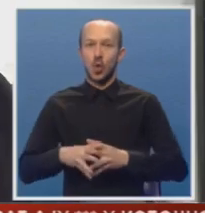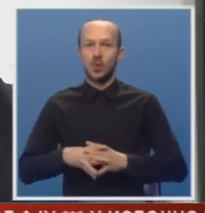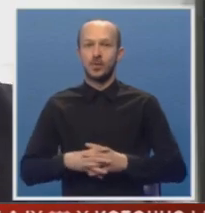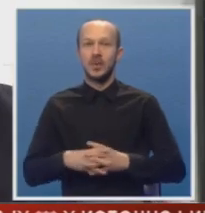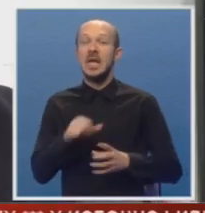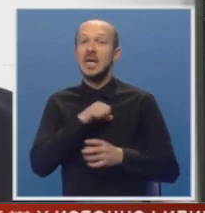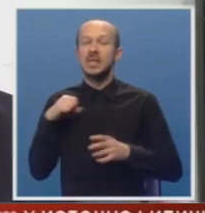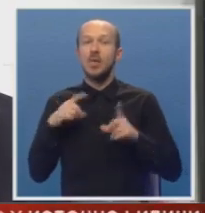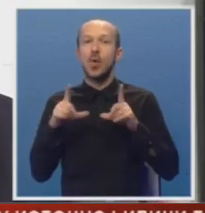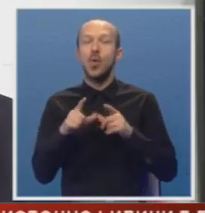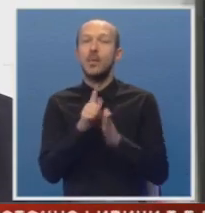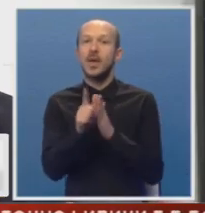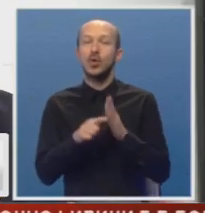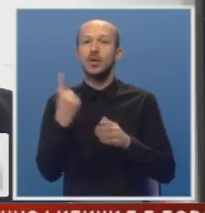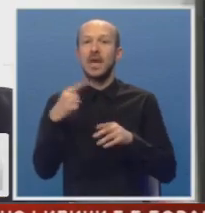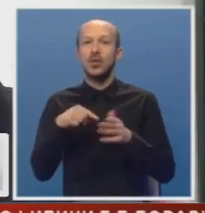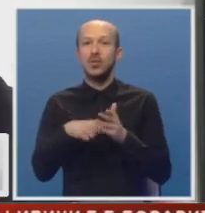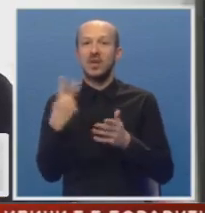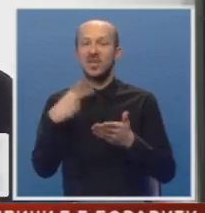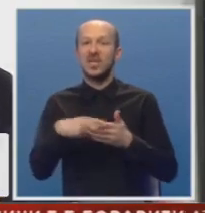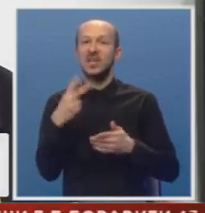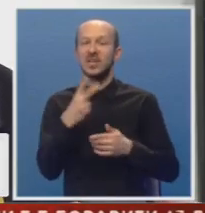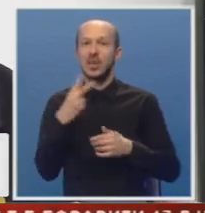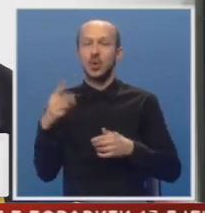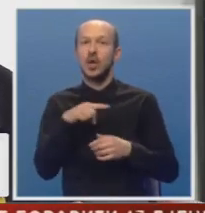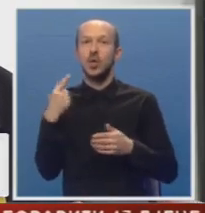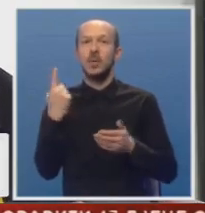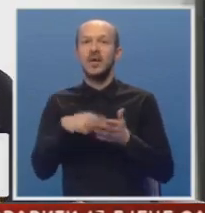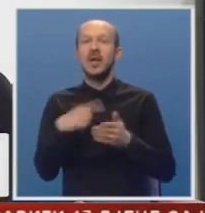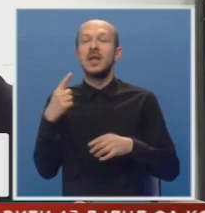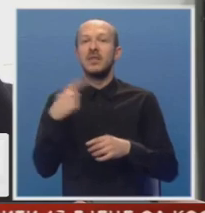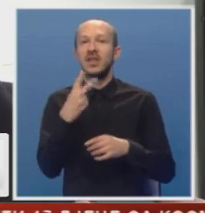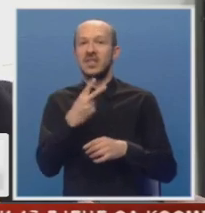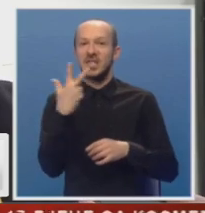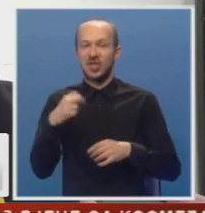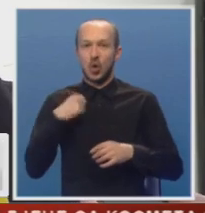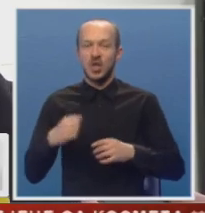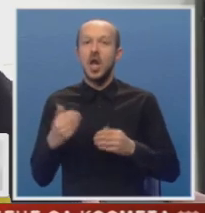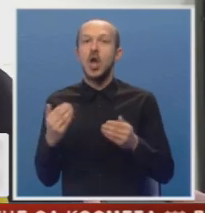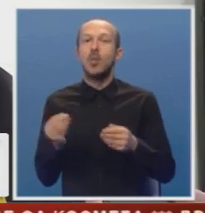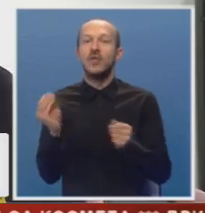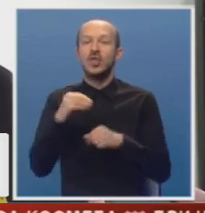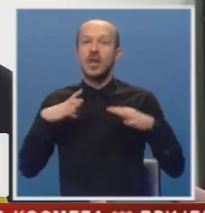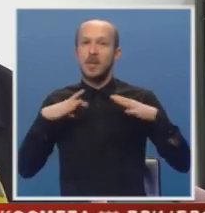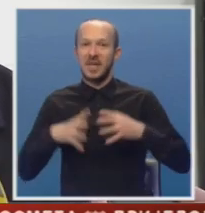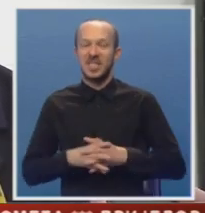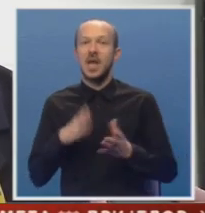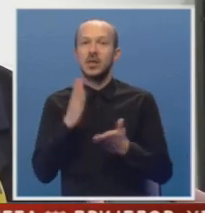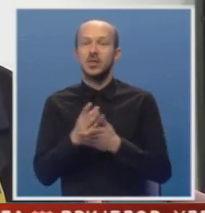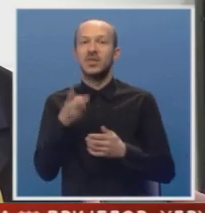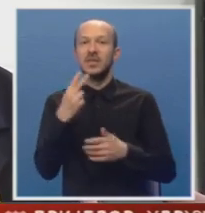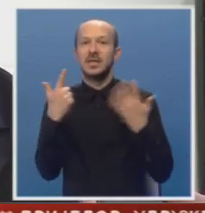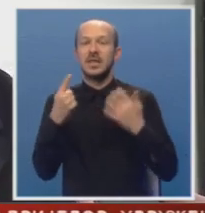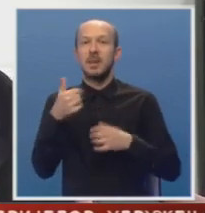Samo u periodu januar 2022. januar 2023. nominalno povećanje penzija iznosilo